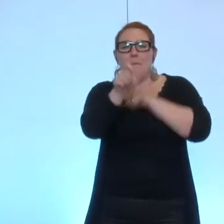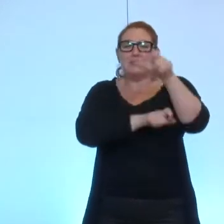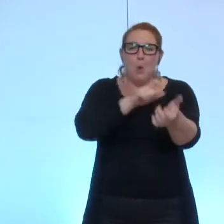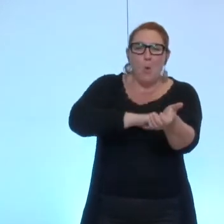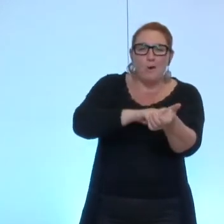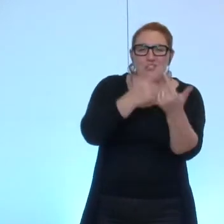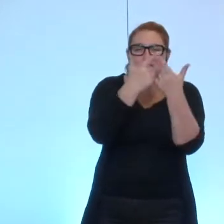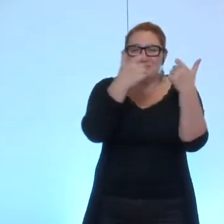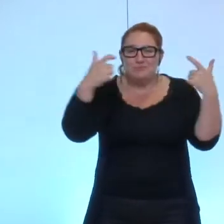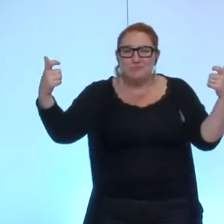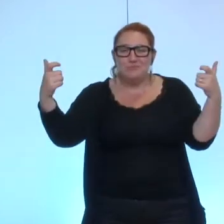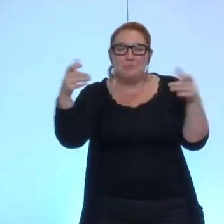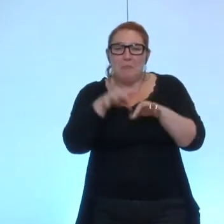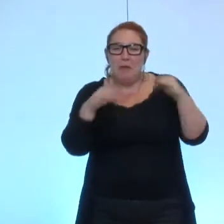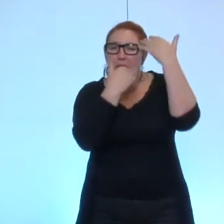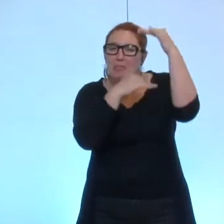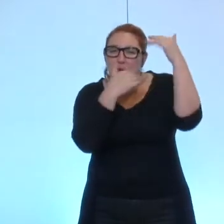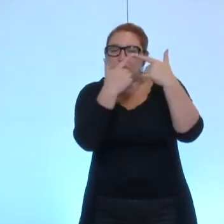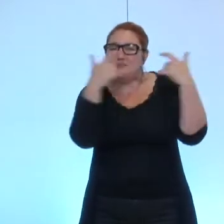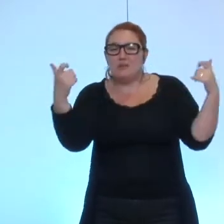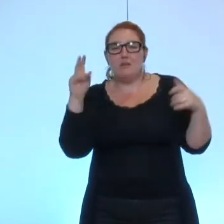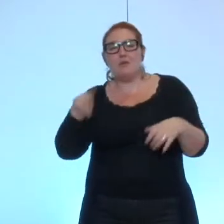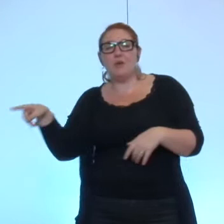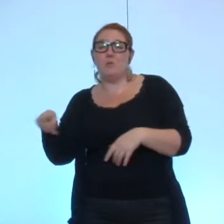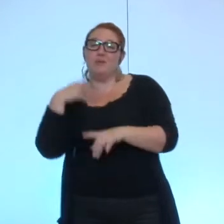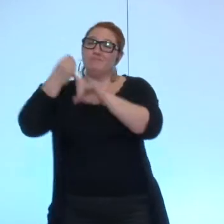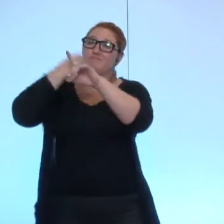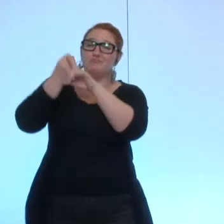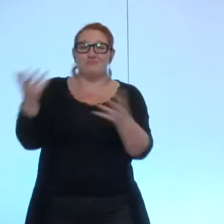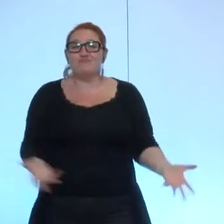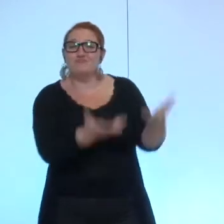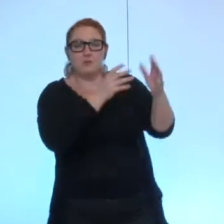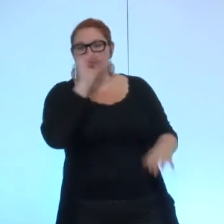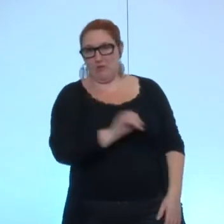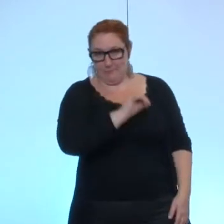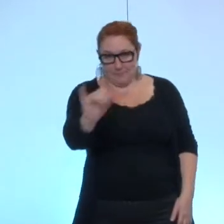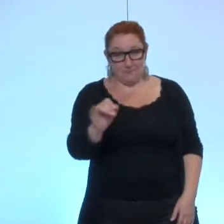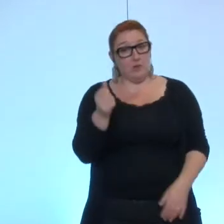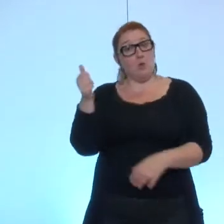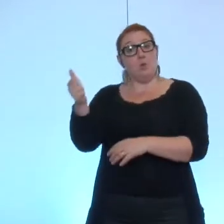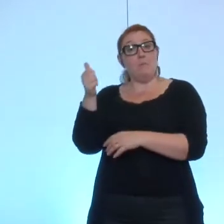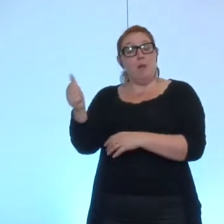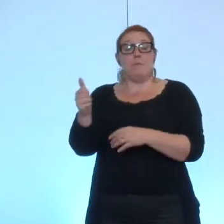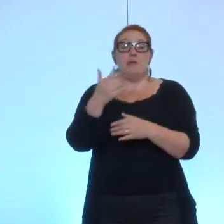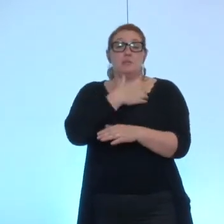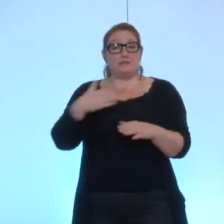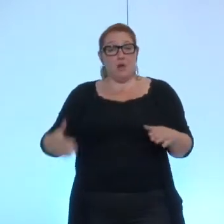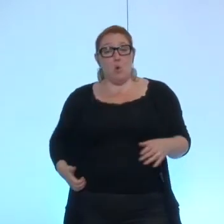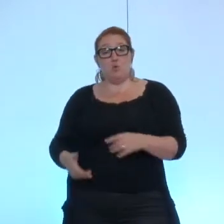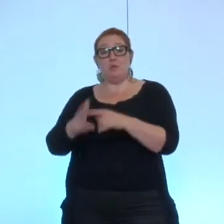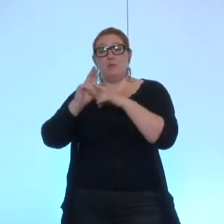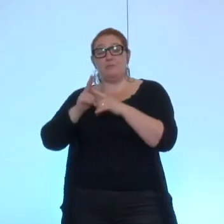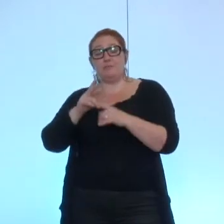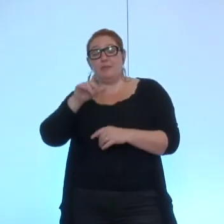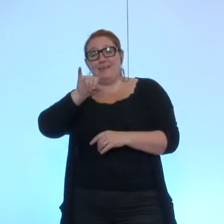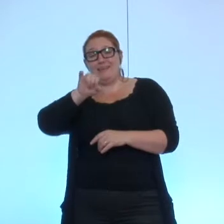Eh bien, voilà, peut-être. Eh bien, lui aussi a fait, dans sa commune, à Issy-les-Moulineaux, il a permis qu'il